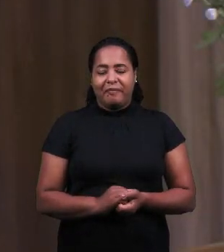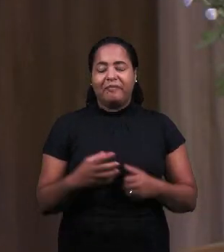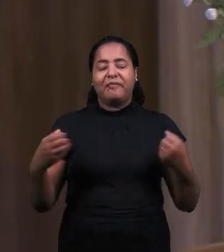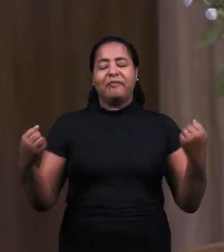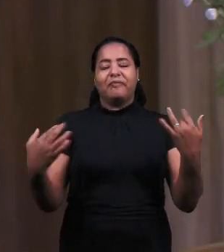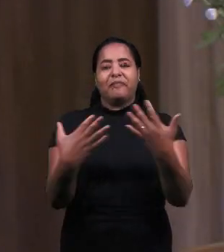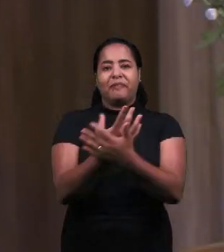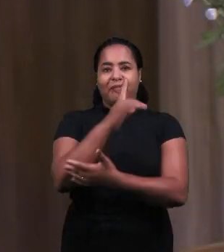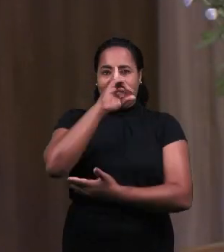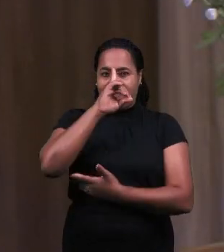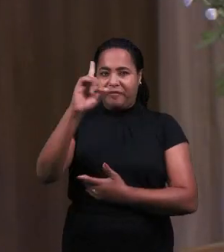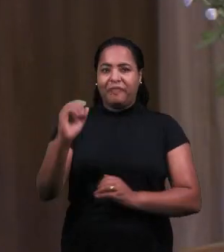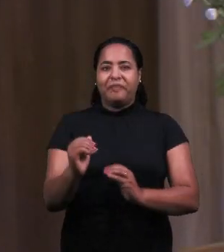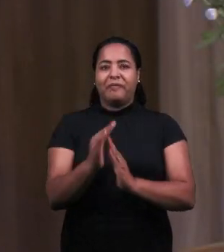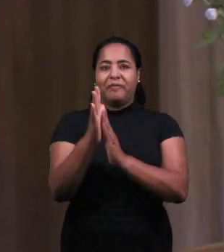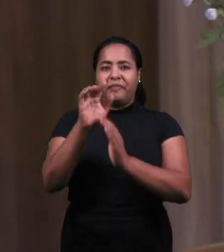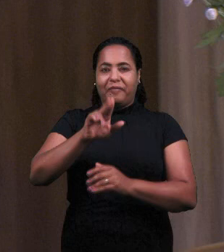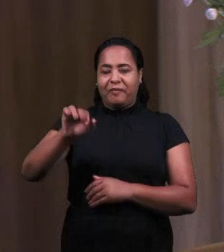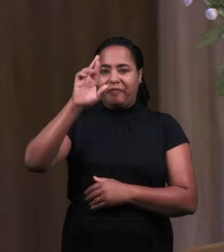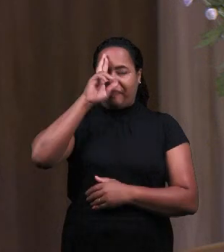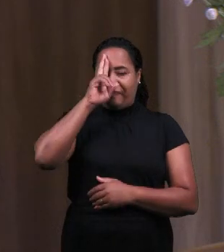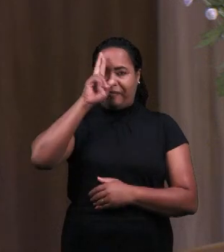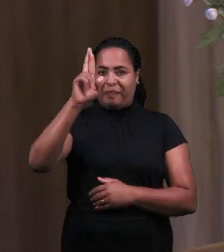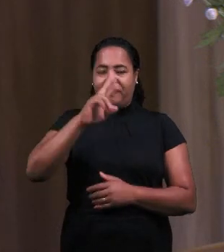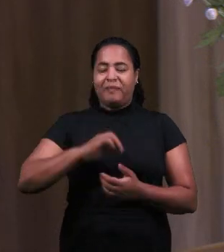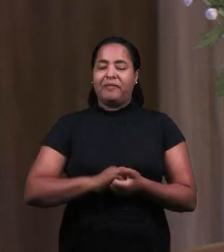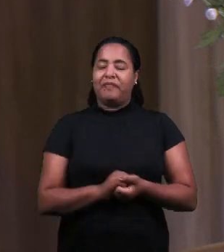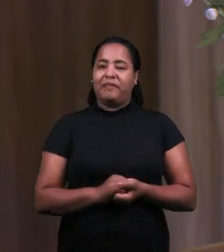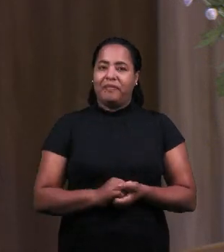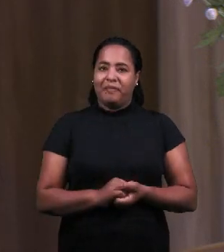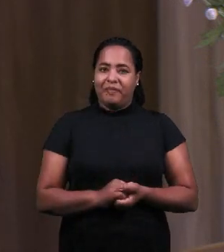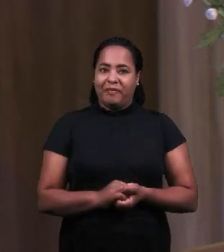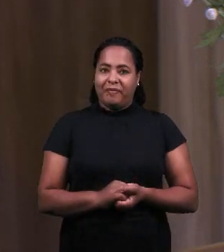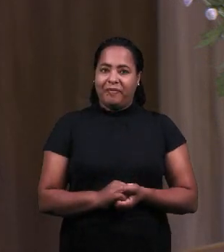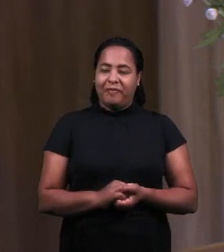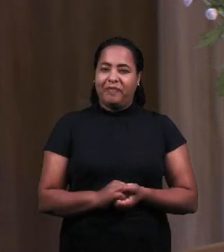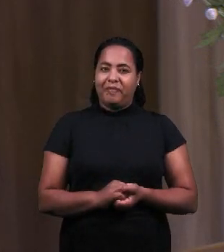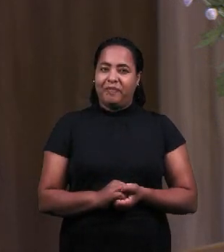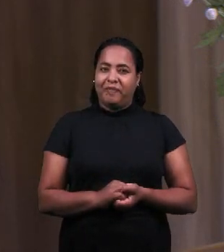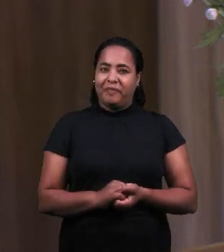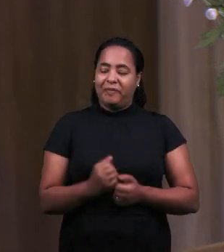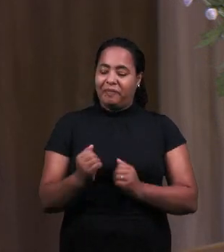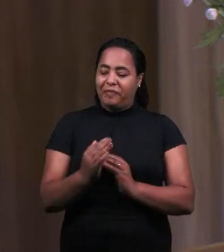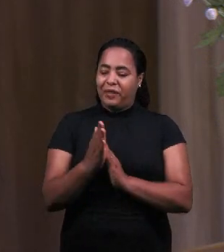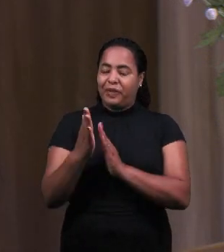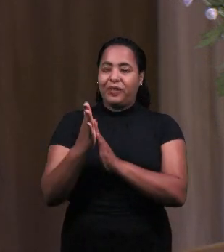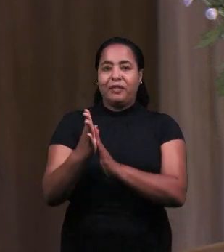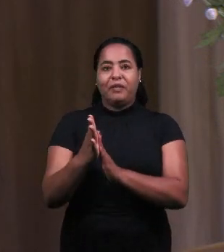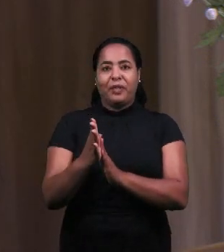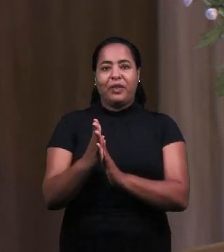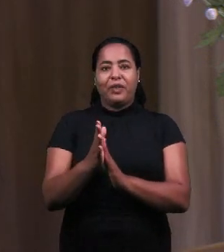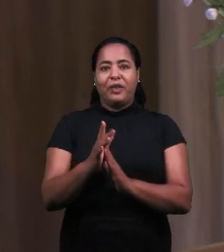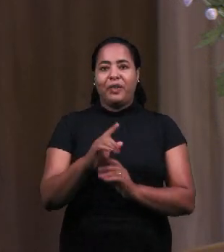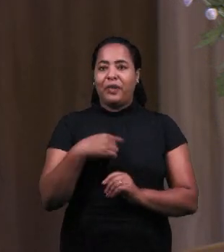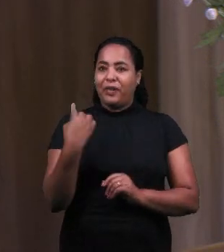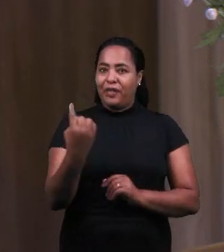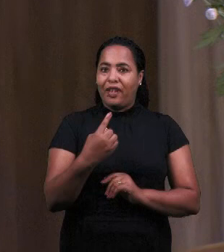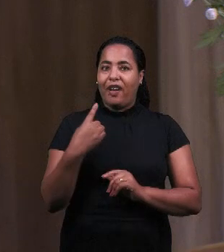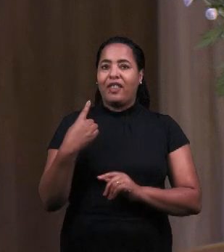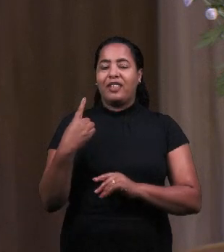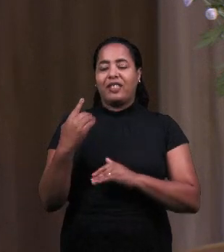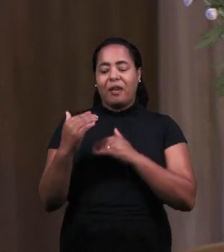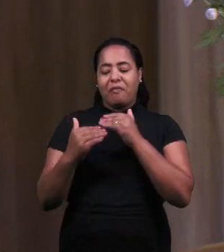Слава Богу, да будет прославлено имя Господне, когда мы